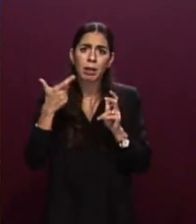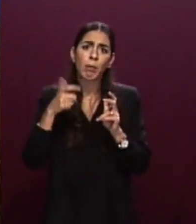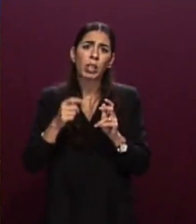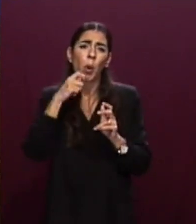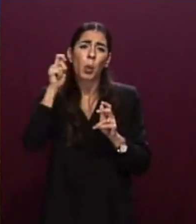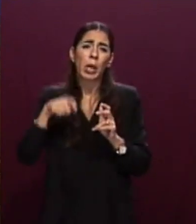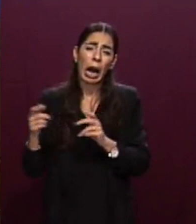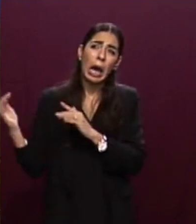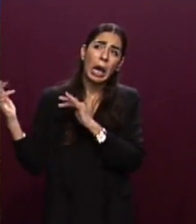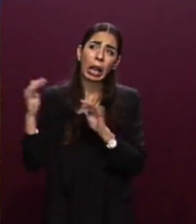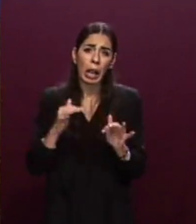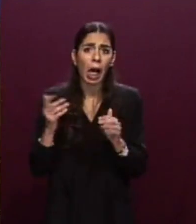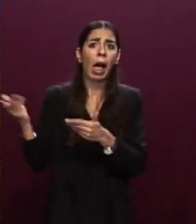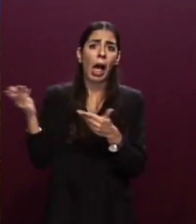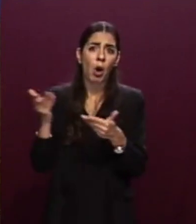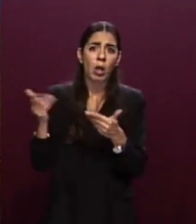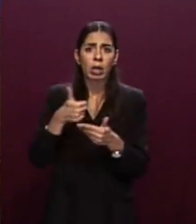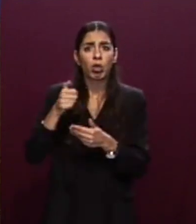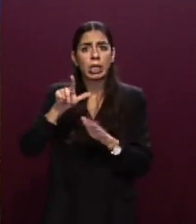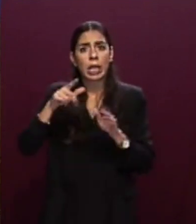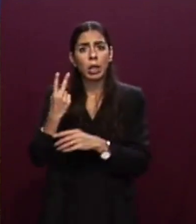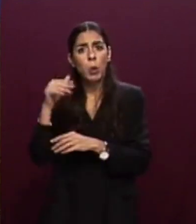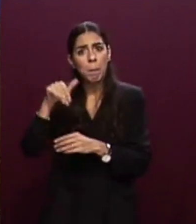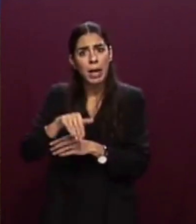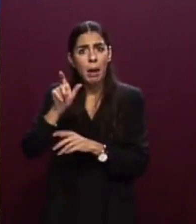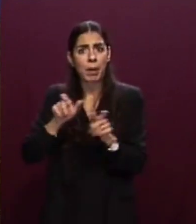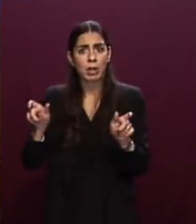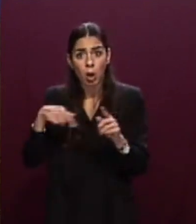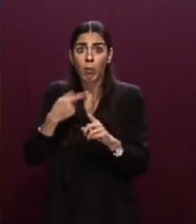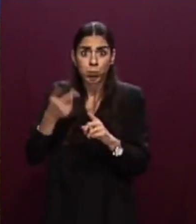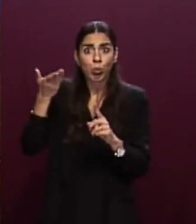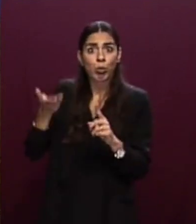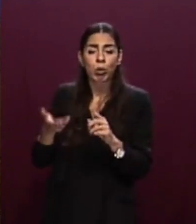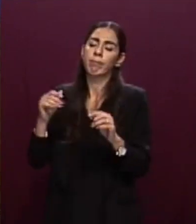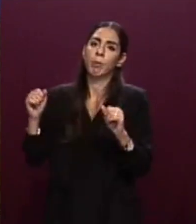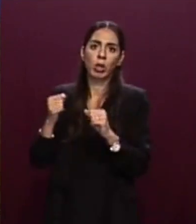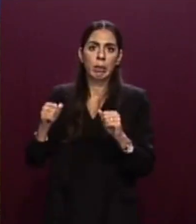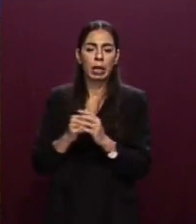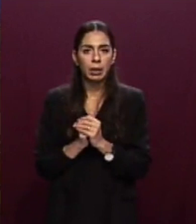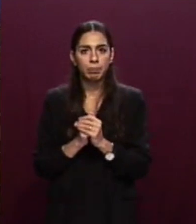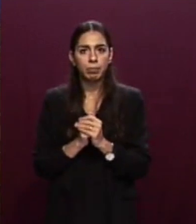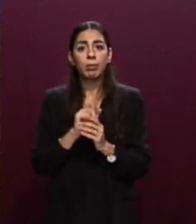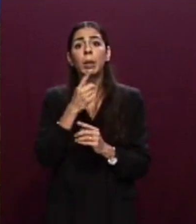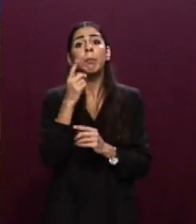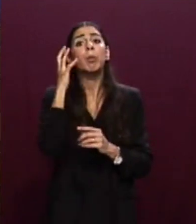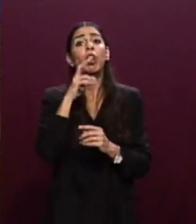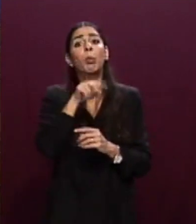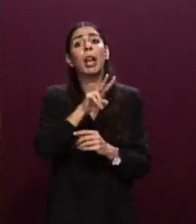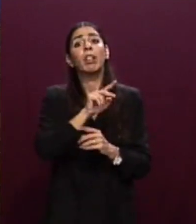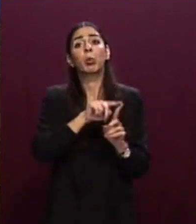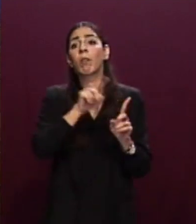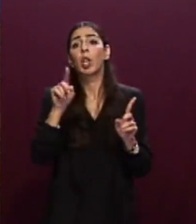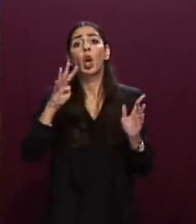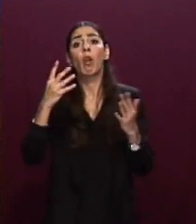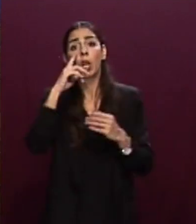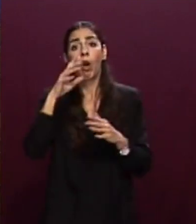172.000 persone. Nel periodo dal 1 gennaio 2021 al 9 novembre 2022 le ONG,